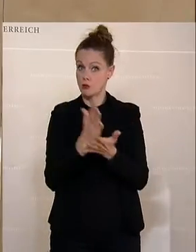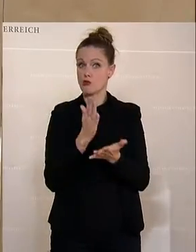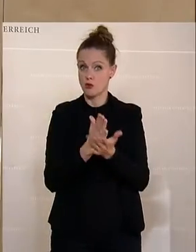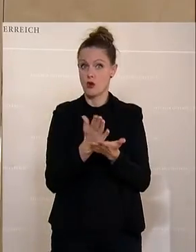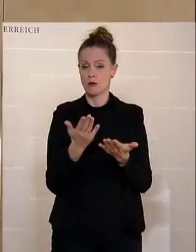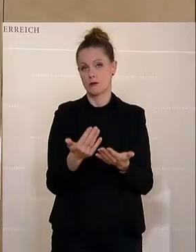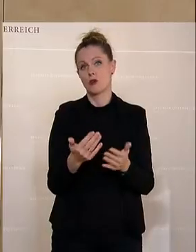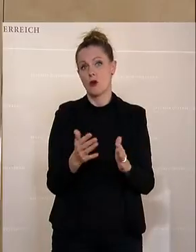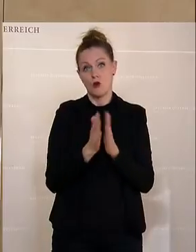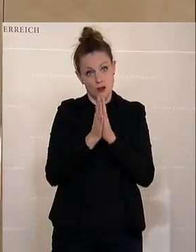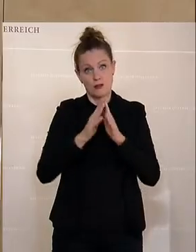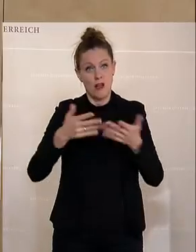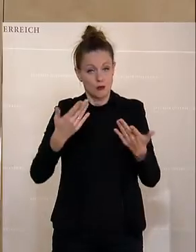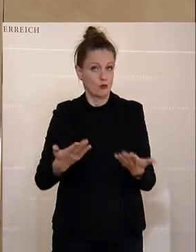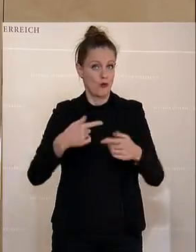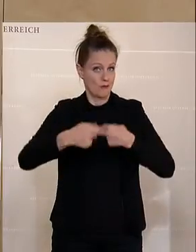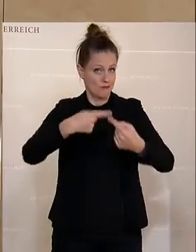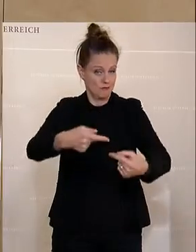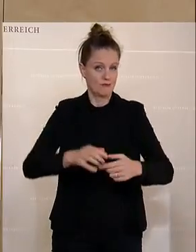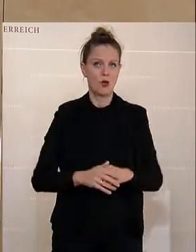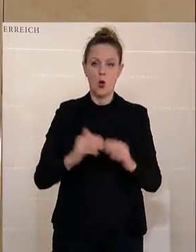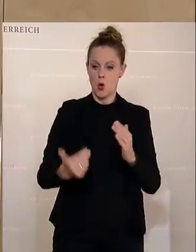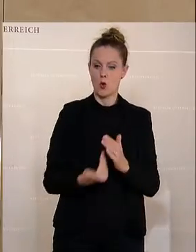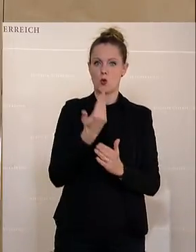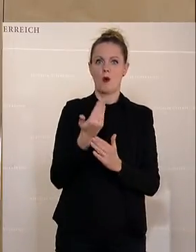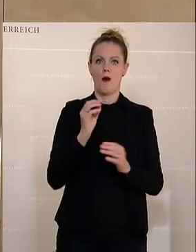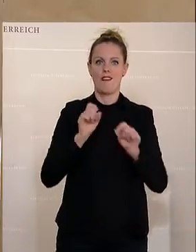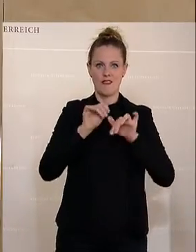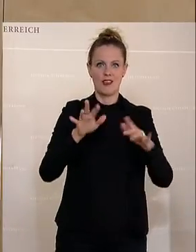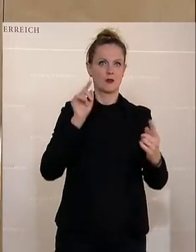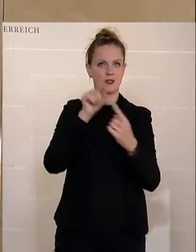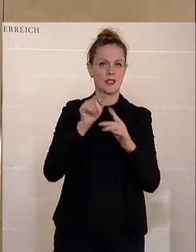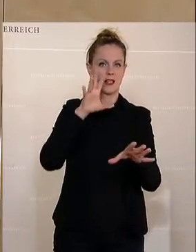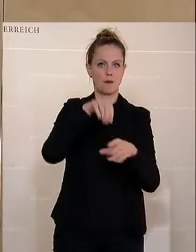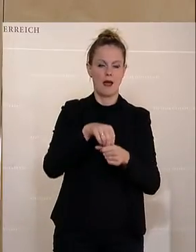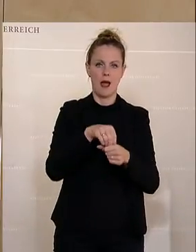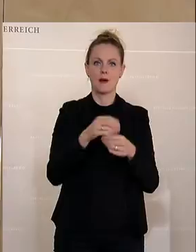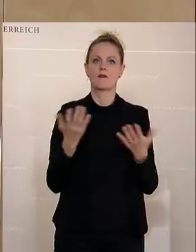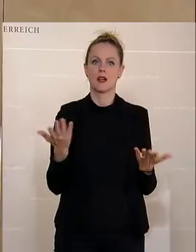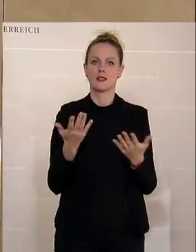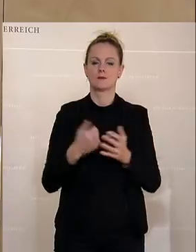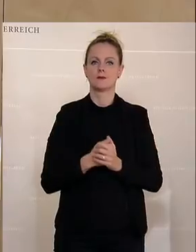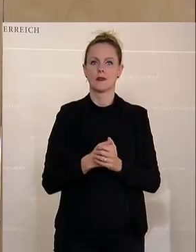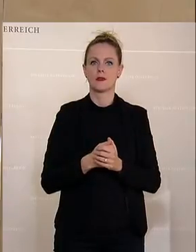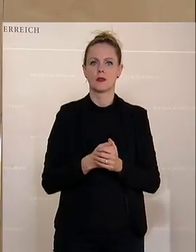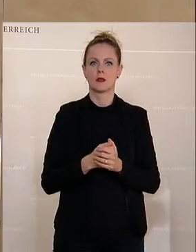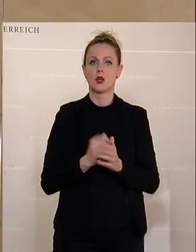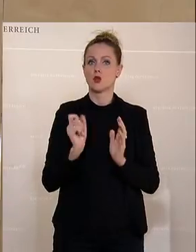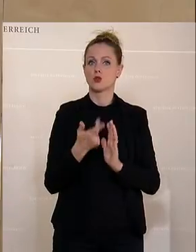dankenswerterweise. Und neu in den Wirkungszielen findet sich die schnelle und umfassende Bearbeitung von